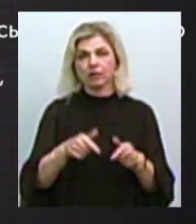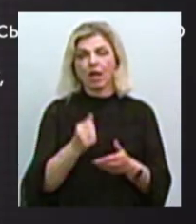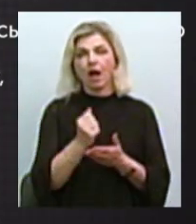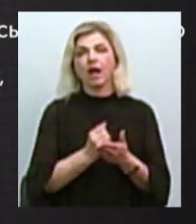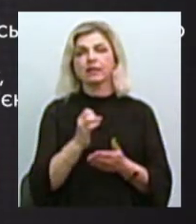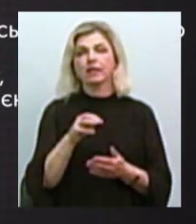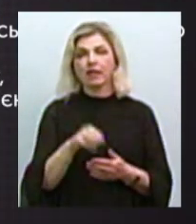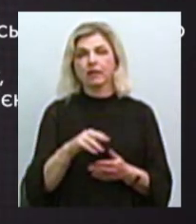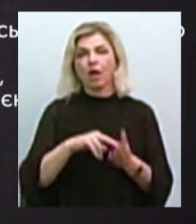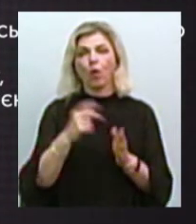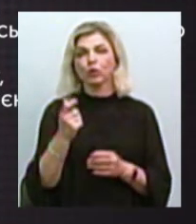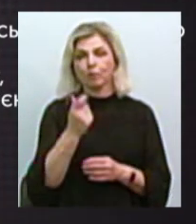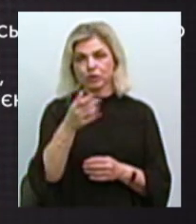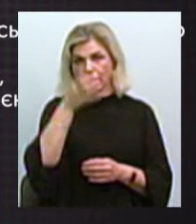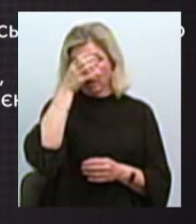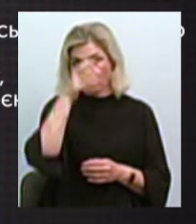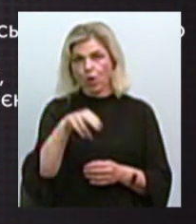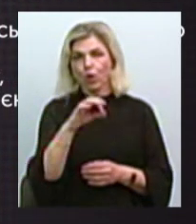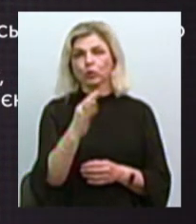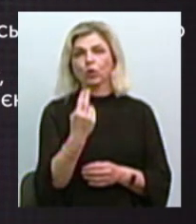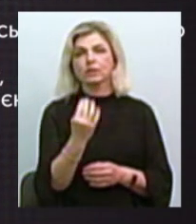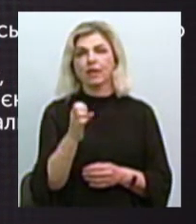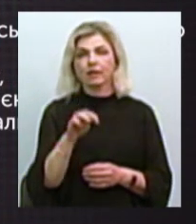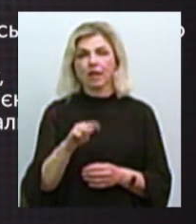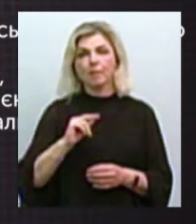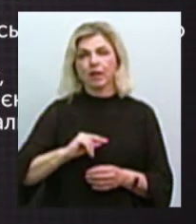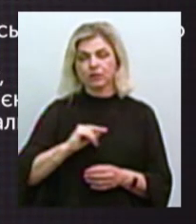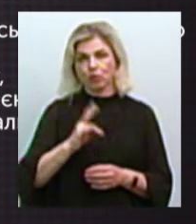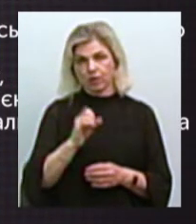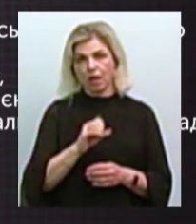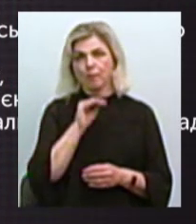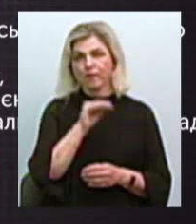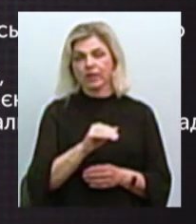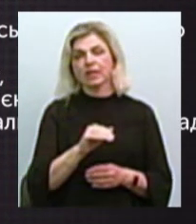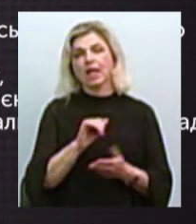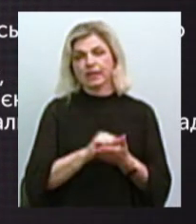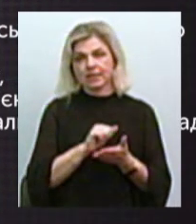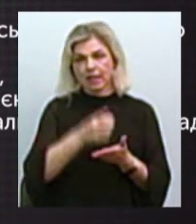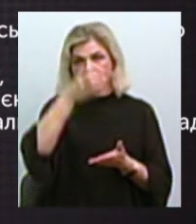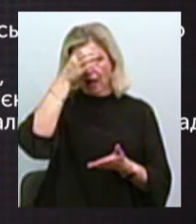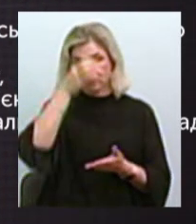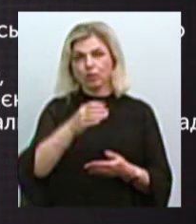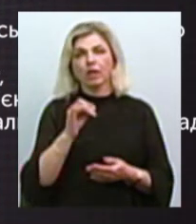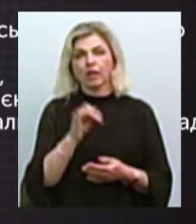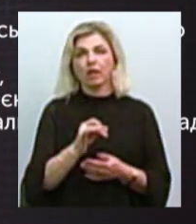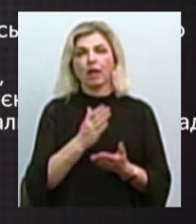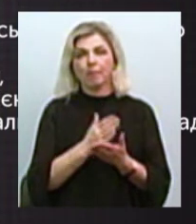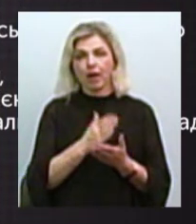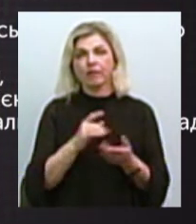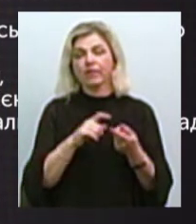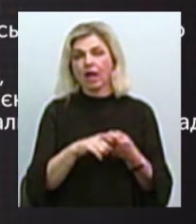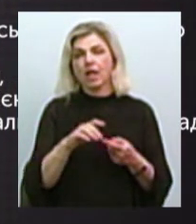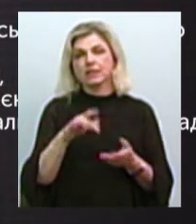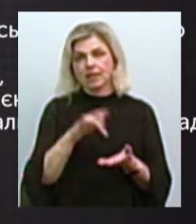економічних наук, доцент, працює над докторською диссертацією. Має відзнаки від обласних та центральних органів влади.